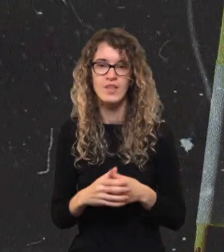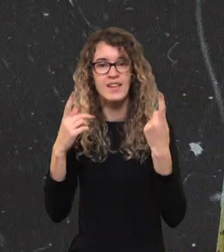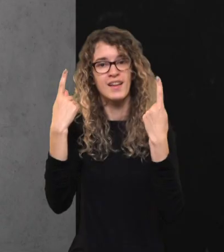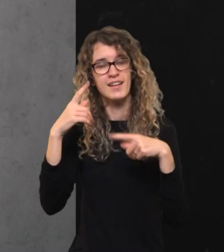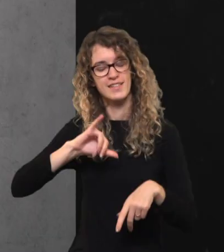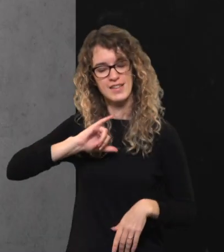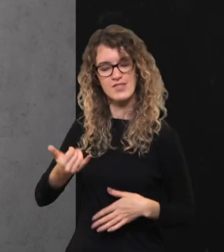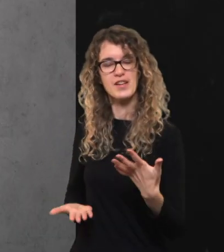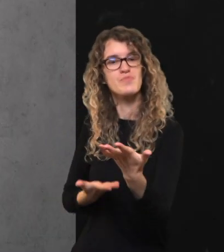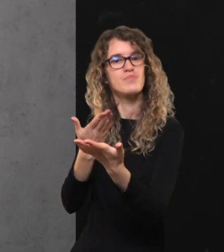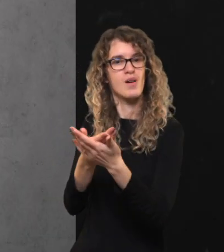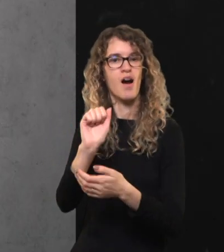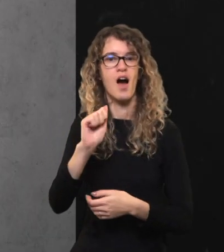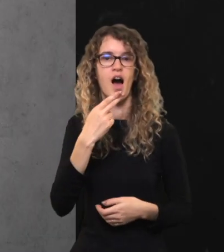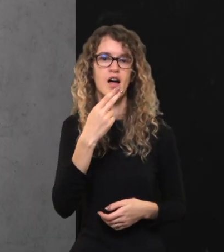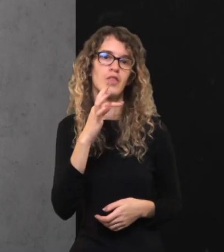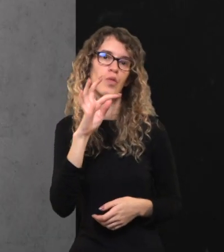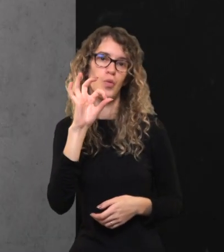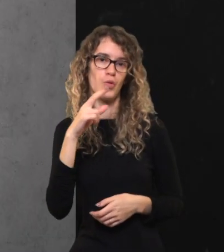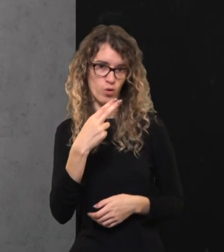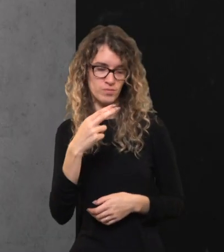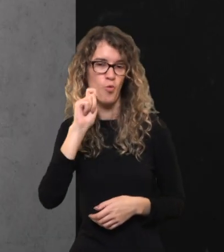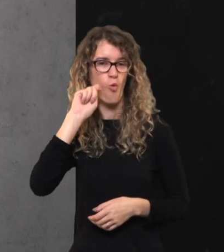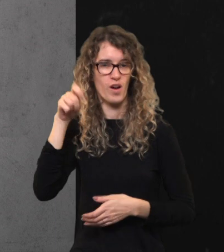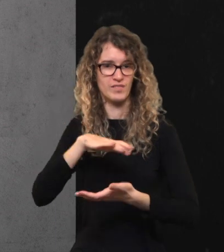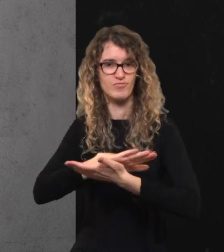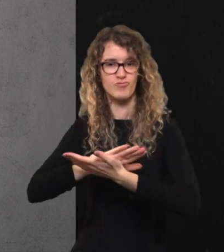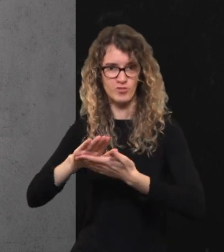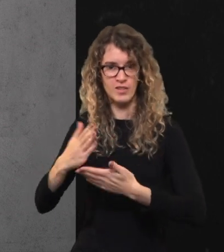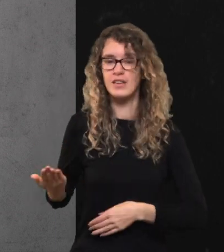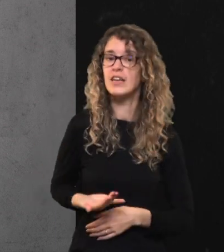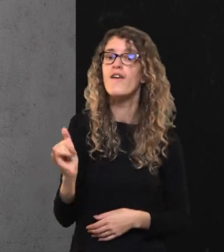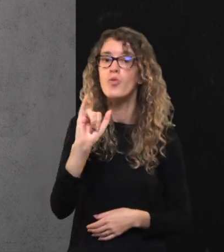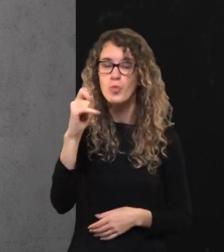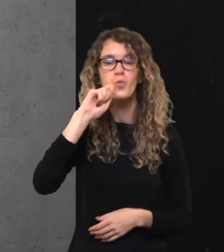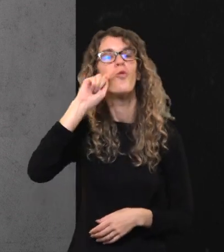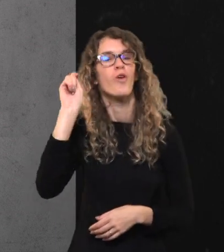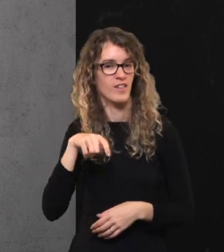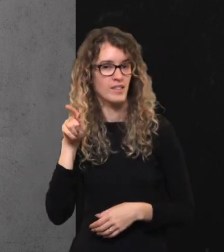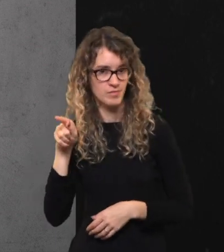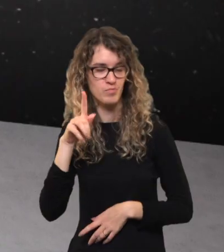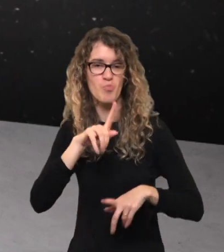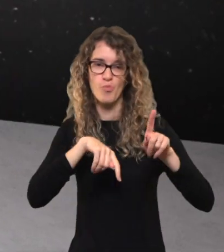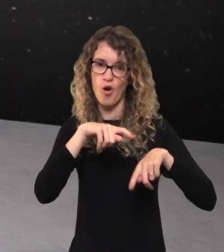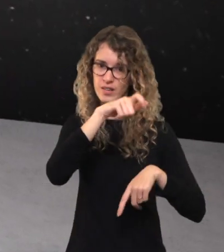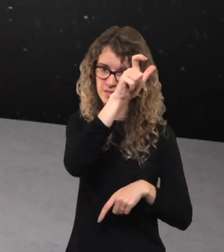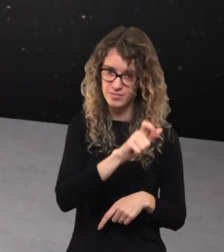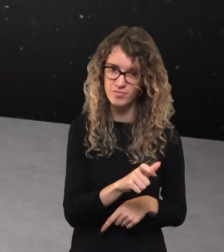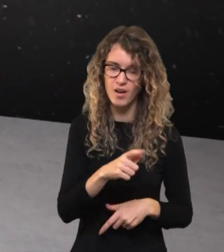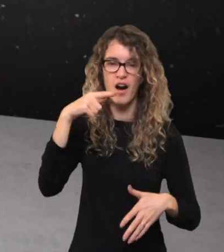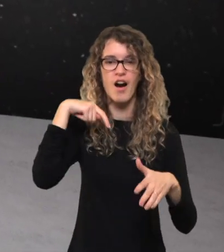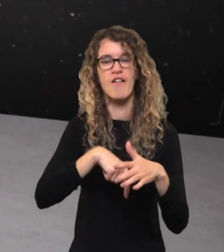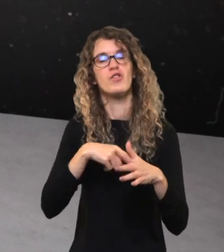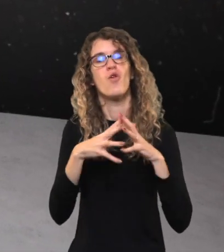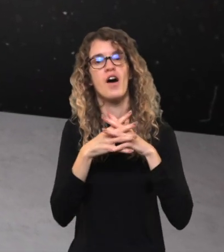Pristatau kitą svečią. Antonas Gerašink. Ukrainėtis, gyveno Ukrainoje. Politikas,